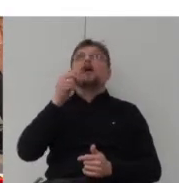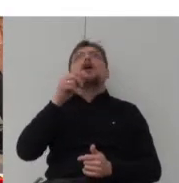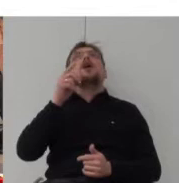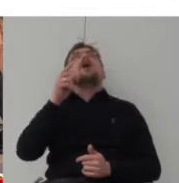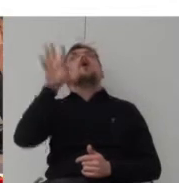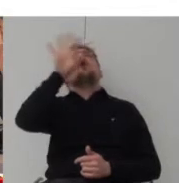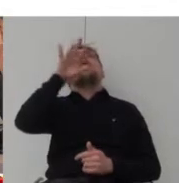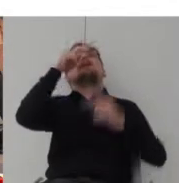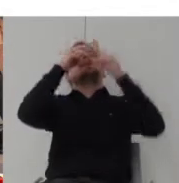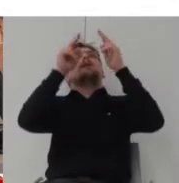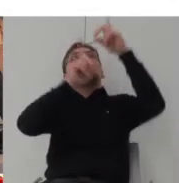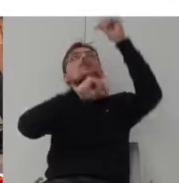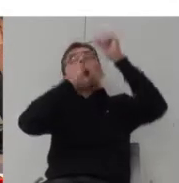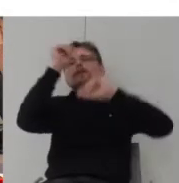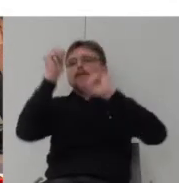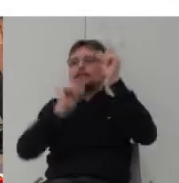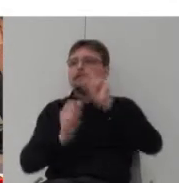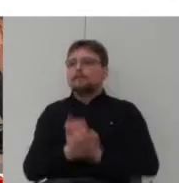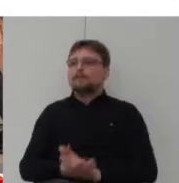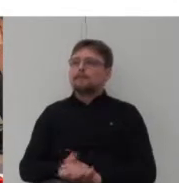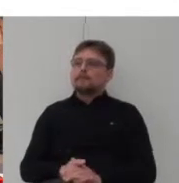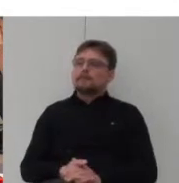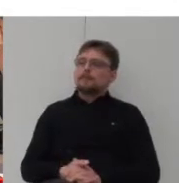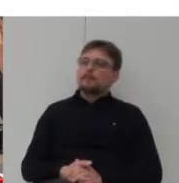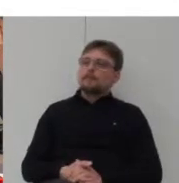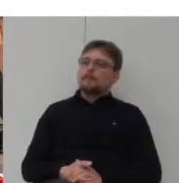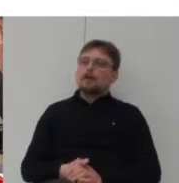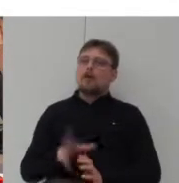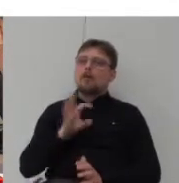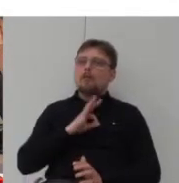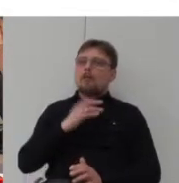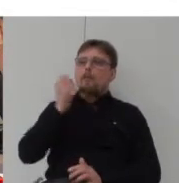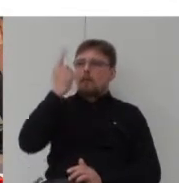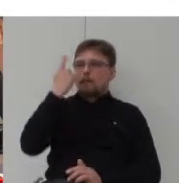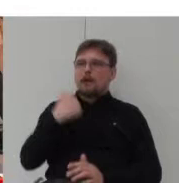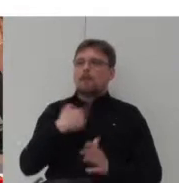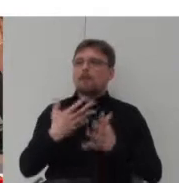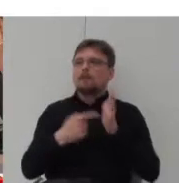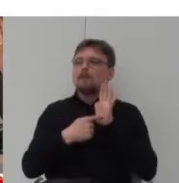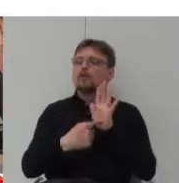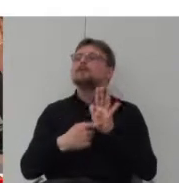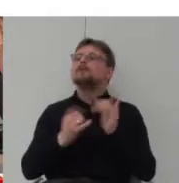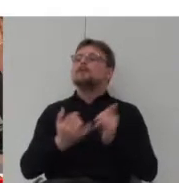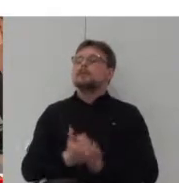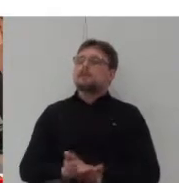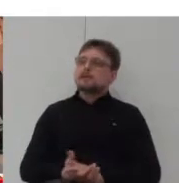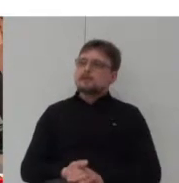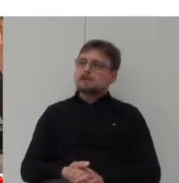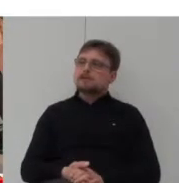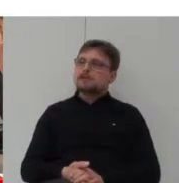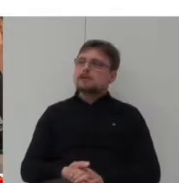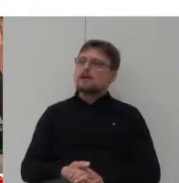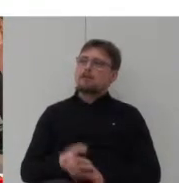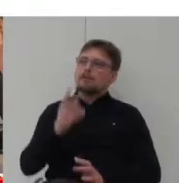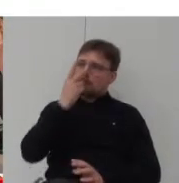Żeby lepiej zilustrować swoją ideę, przedstawiam tutaj w jednej skali różne